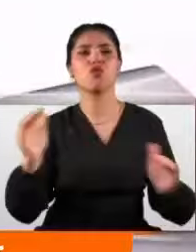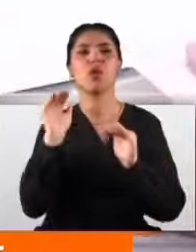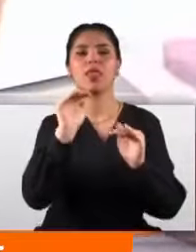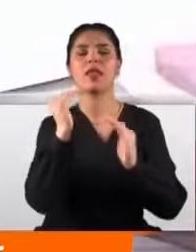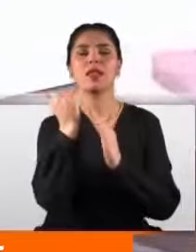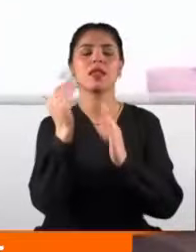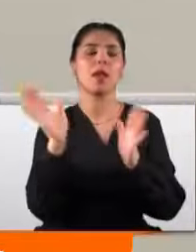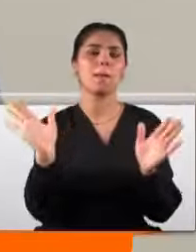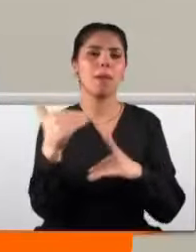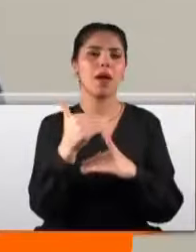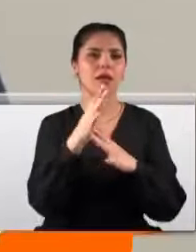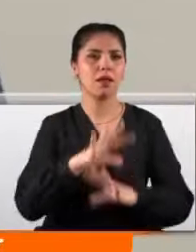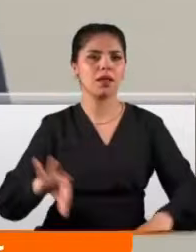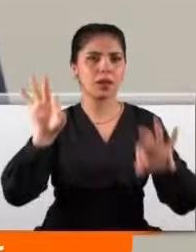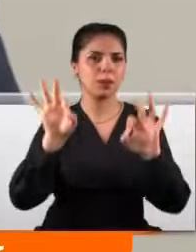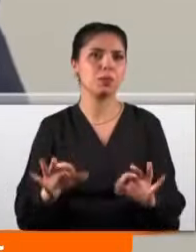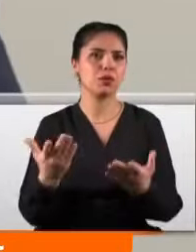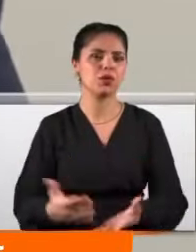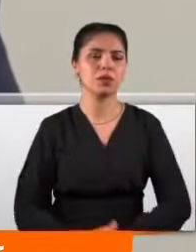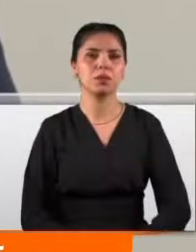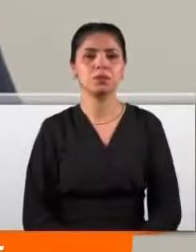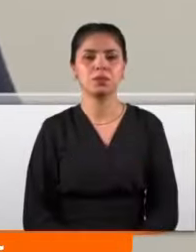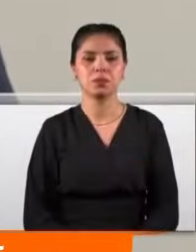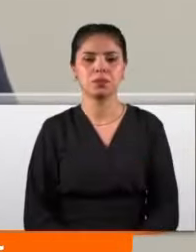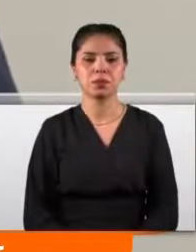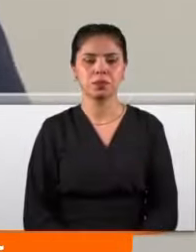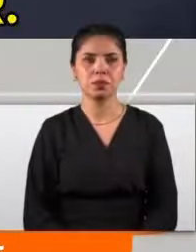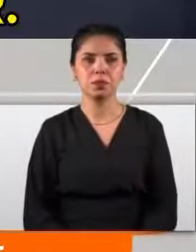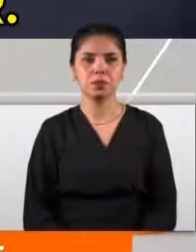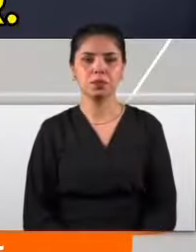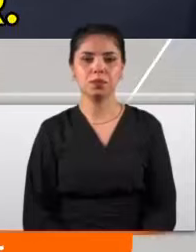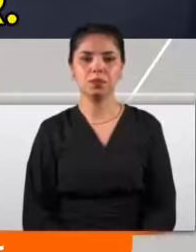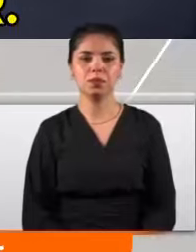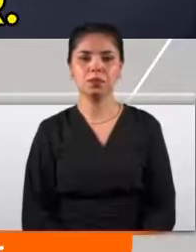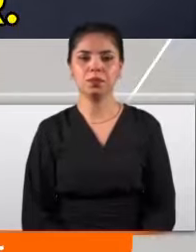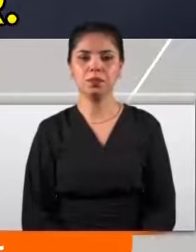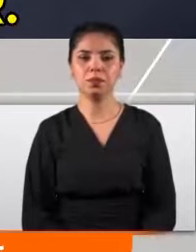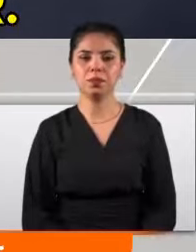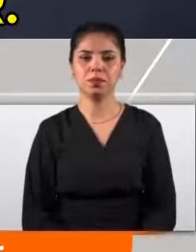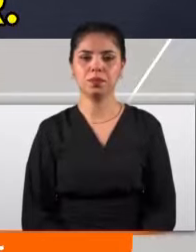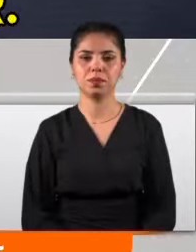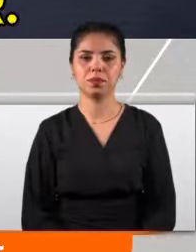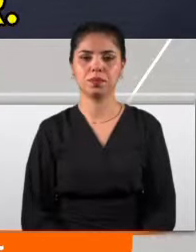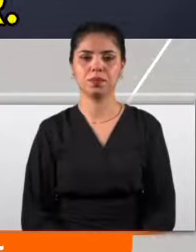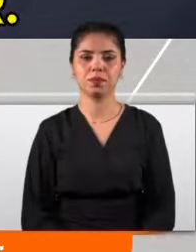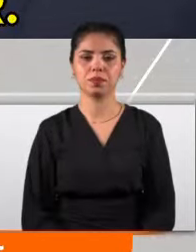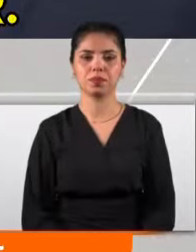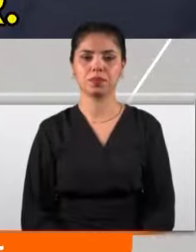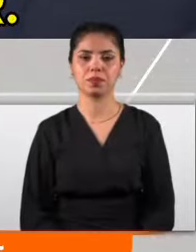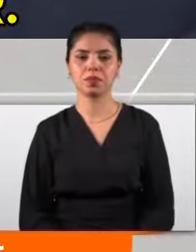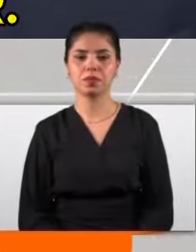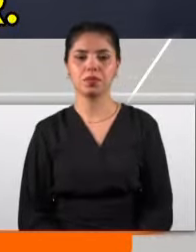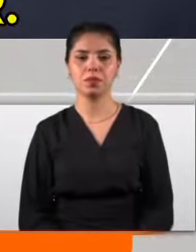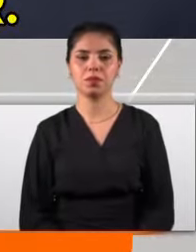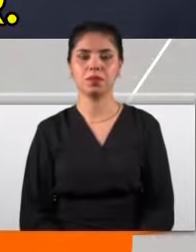hazırlığı başladı. Hem belediyelerle hem bakanlıklarla bir protokol imzalanacak. Yedi maddede biz bunu özetleyebiliriz.